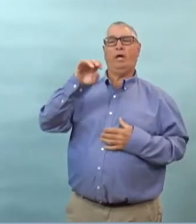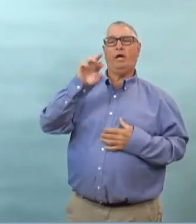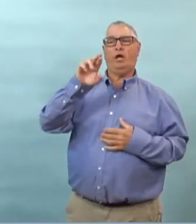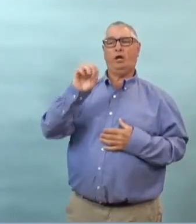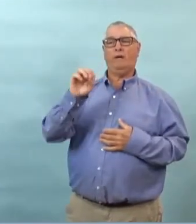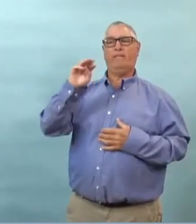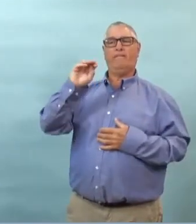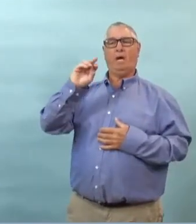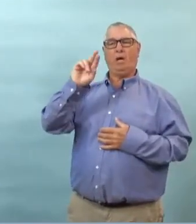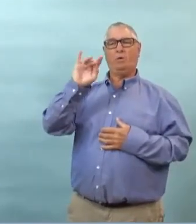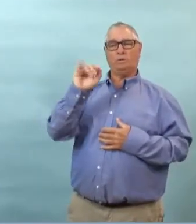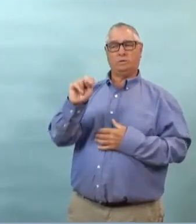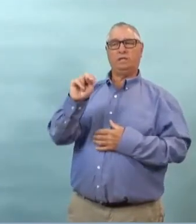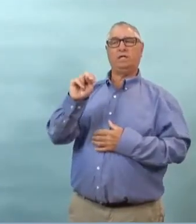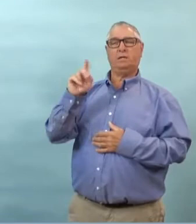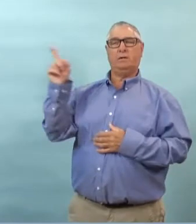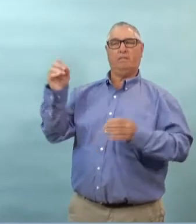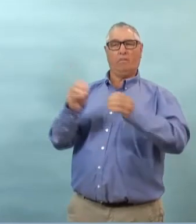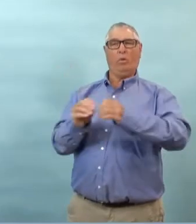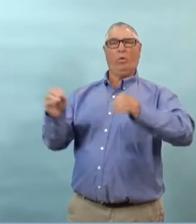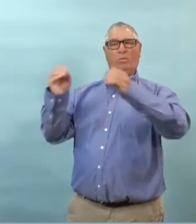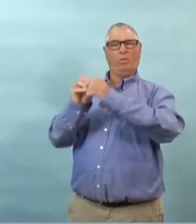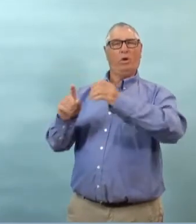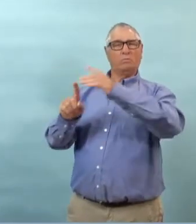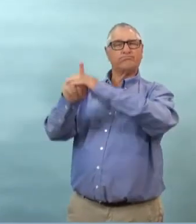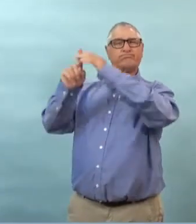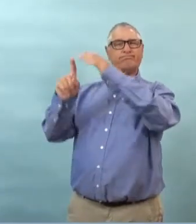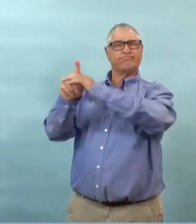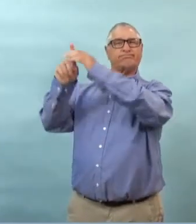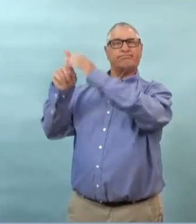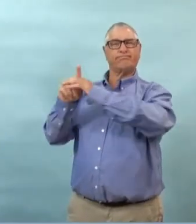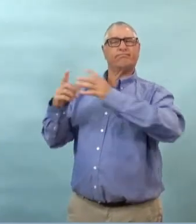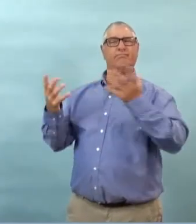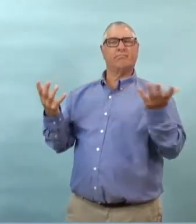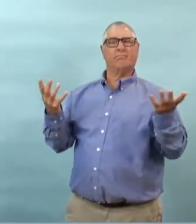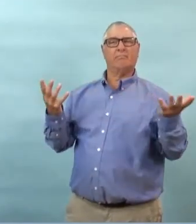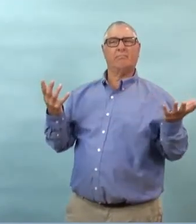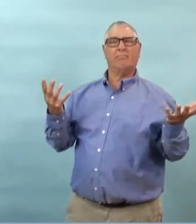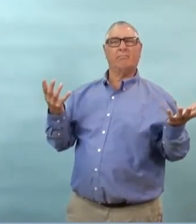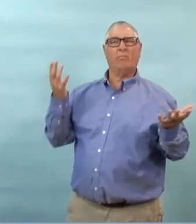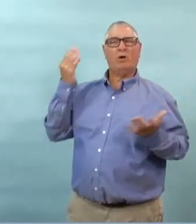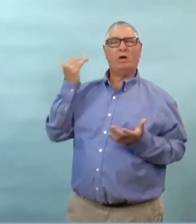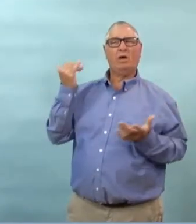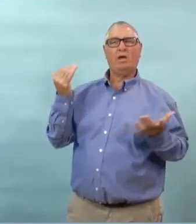on voit de plus en plus de cas dans la région sanitaire de prairie mountain